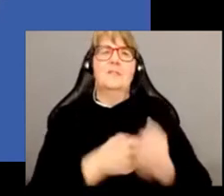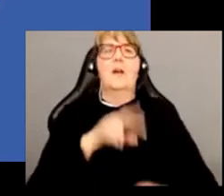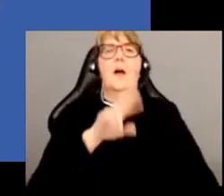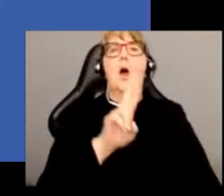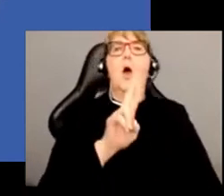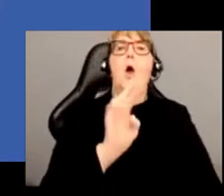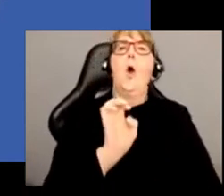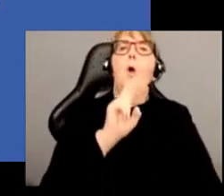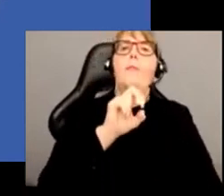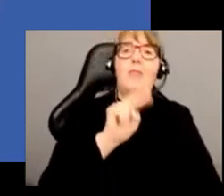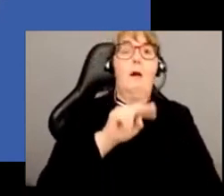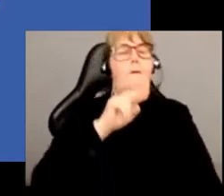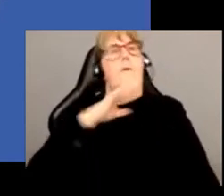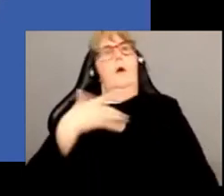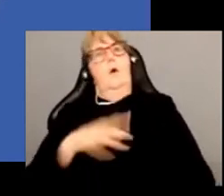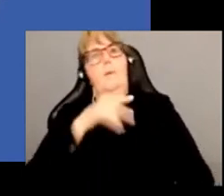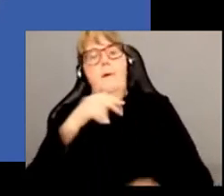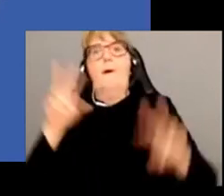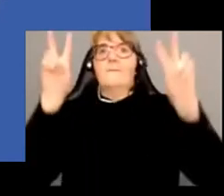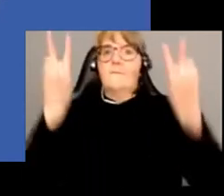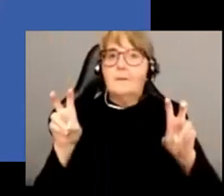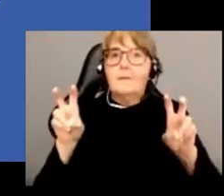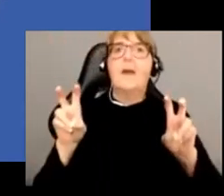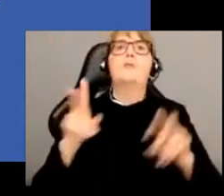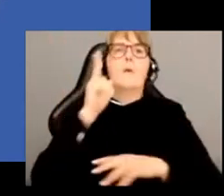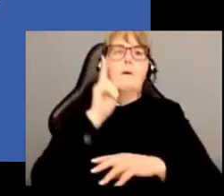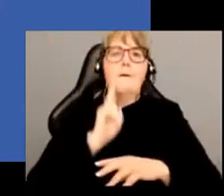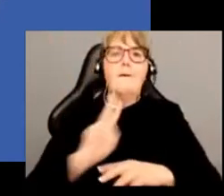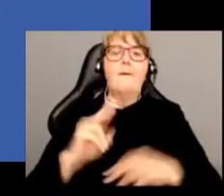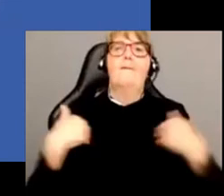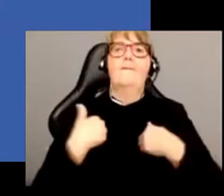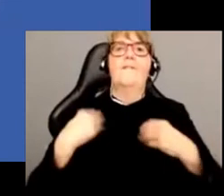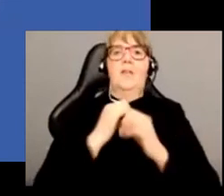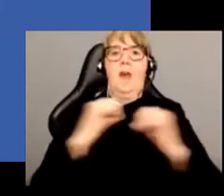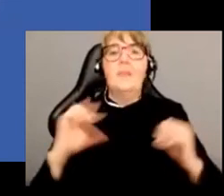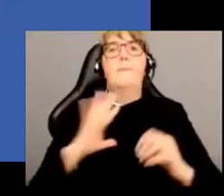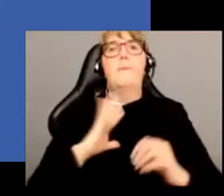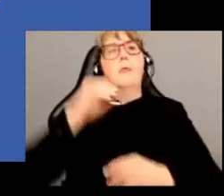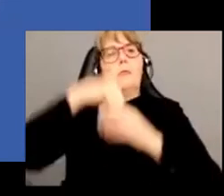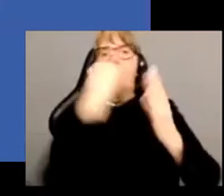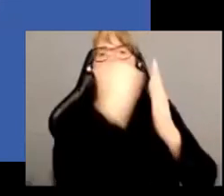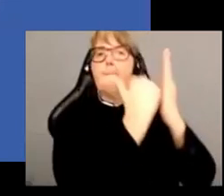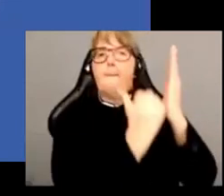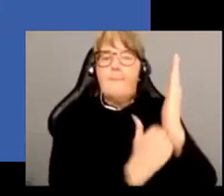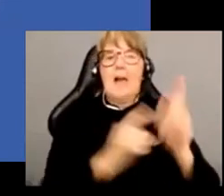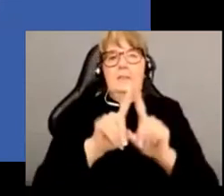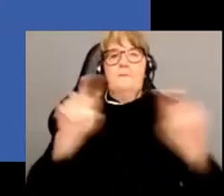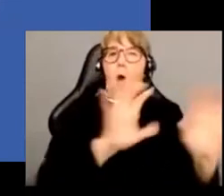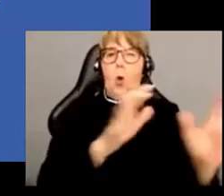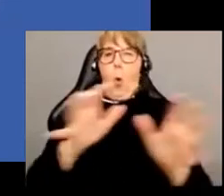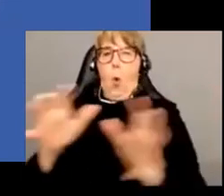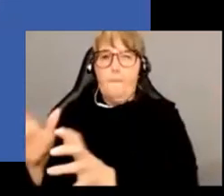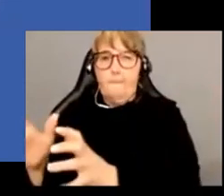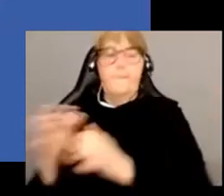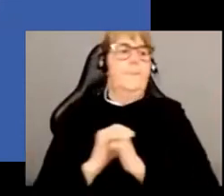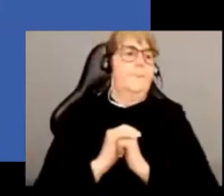éblouissant de cette thématique vegan avec des entrées multidisciplinaires que j'affectionne, d'autant plus qu'une de mes missions